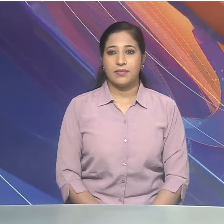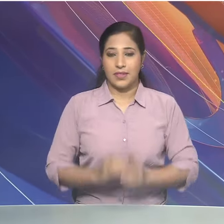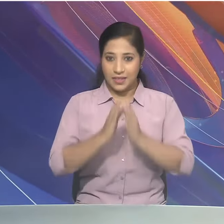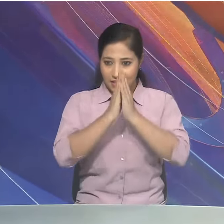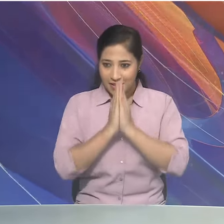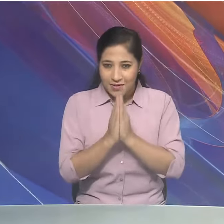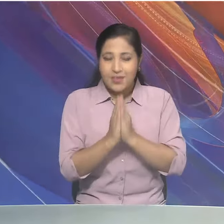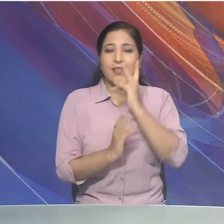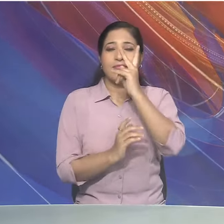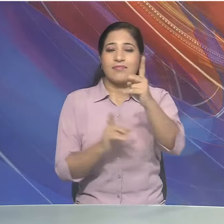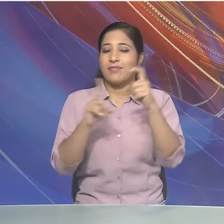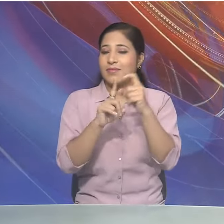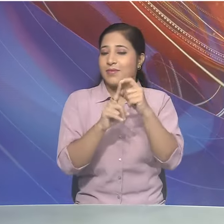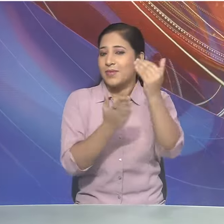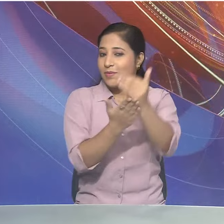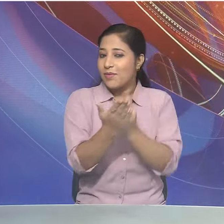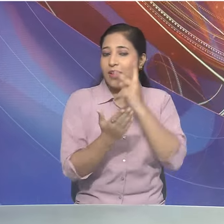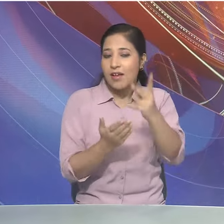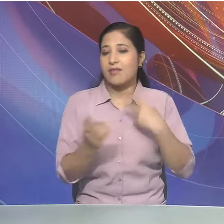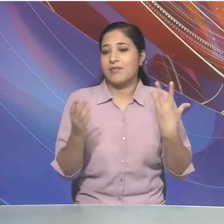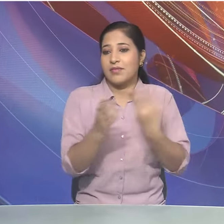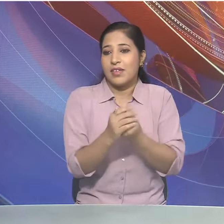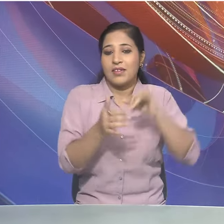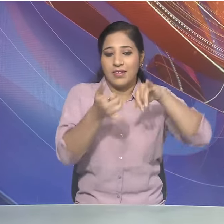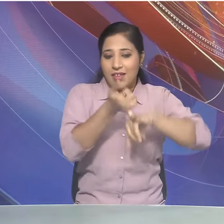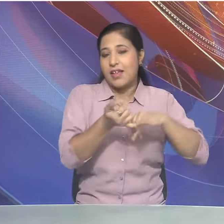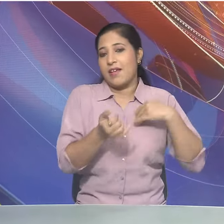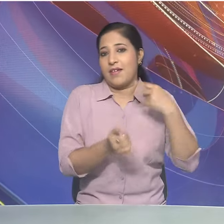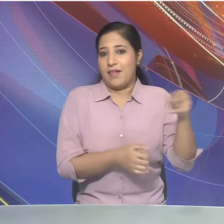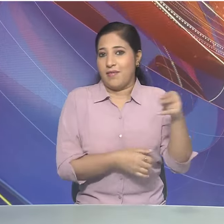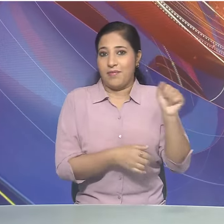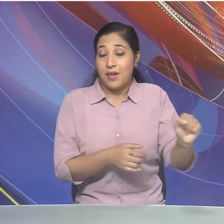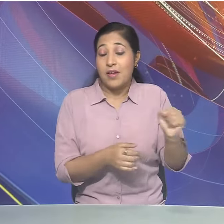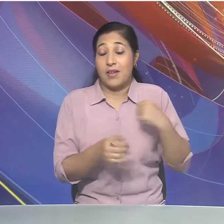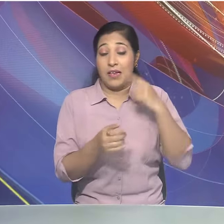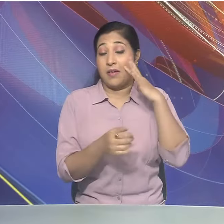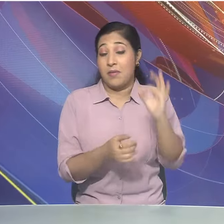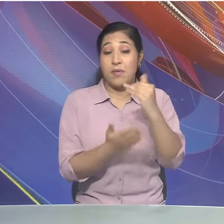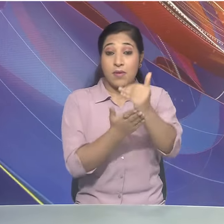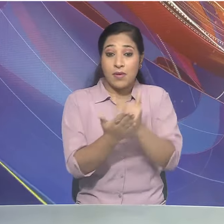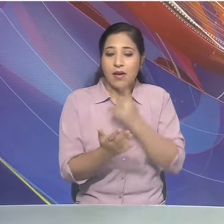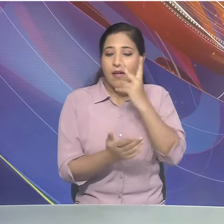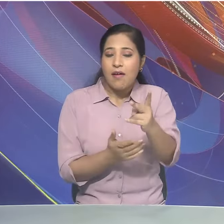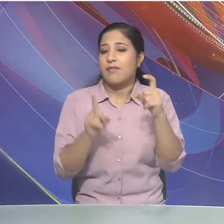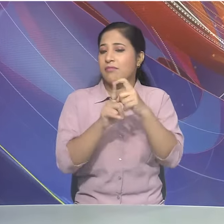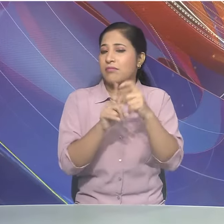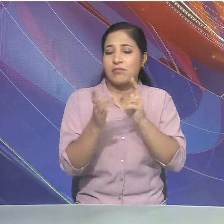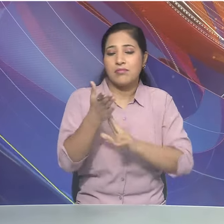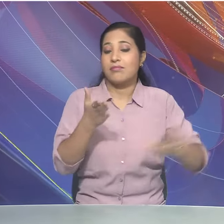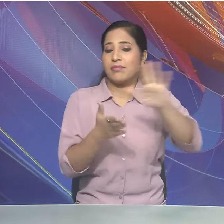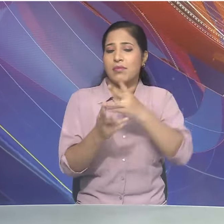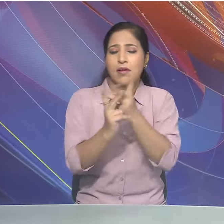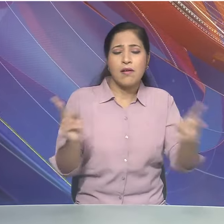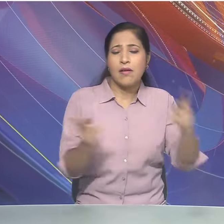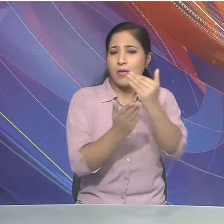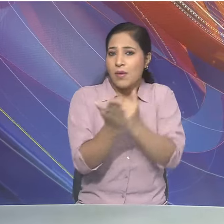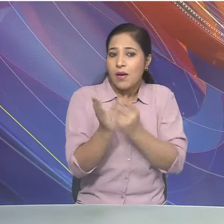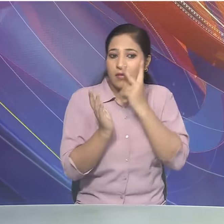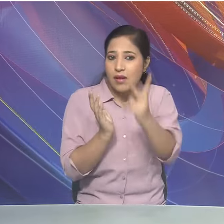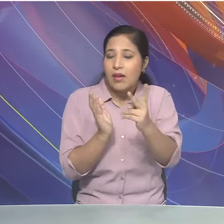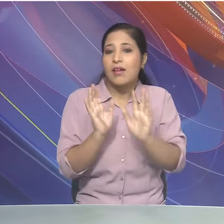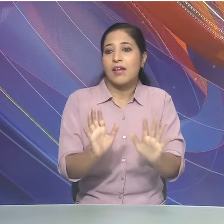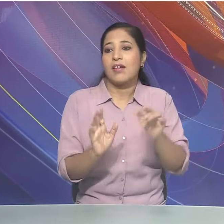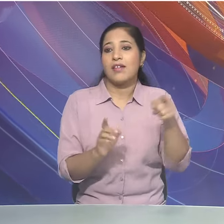नमस्कार आप देखरें डीडी प्रीमियर्स और आपके साथ मैं हूँ शहला निगार। इस बात करते हैं दूरदर्शन के विफिन नेट्बक्स पर पॲसादित होने वाले